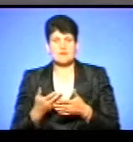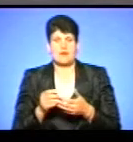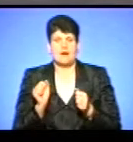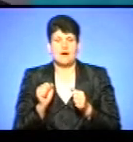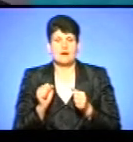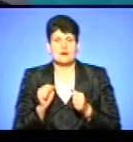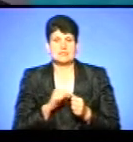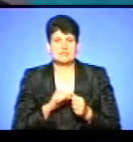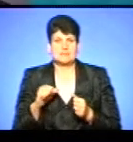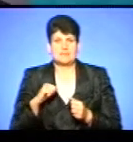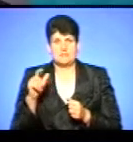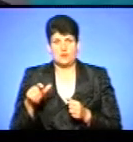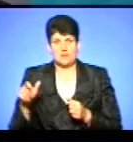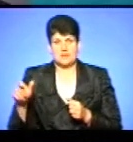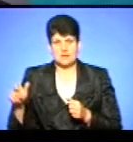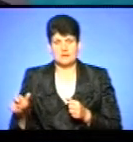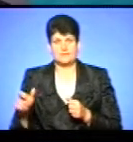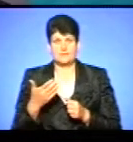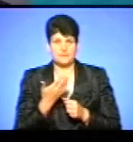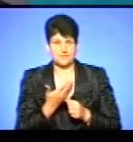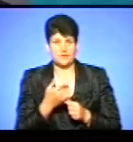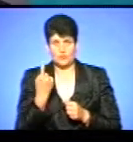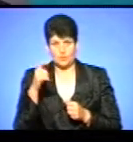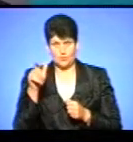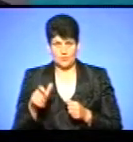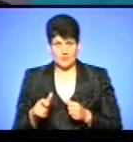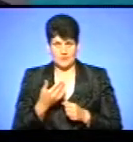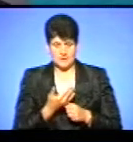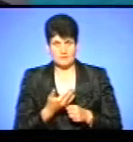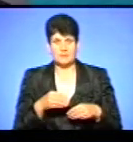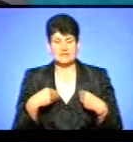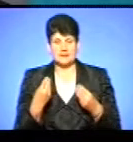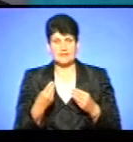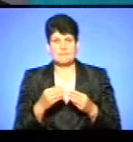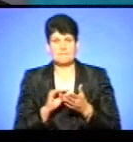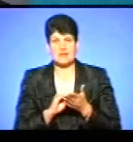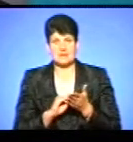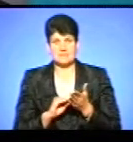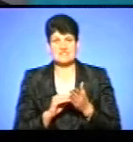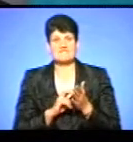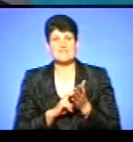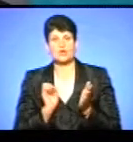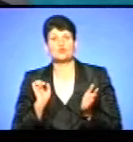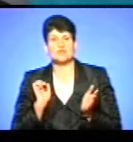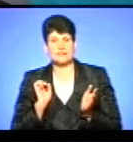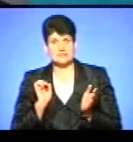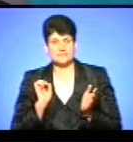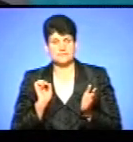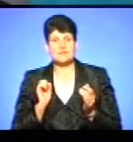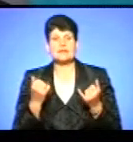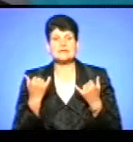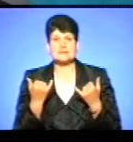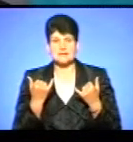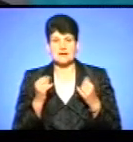А самим громадянам, самому громадяниному поки що одному, ми видали так само припис «Відключитися». Тобто, зараз